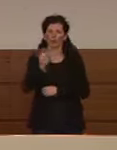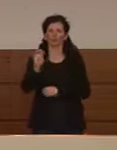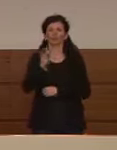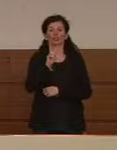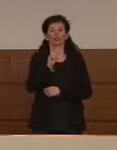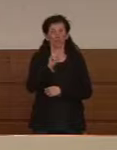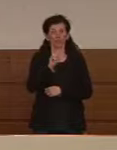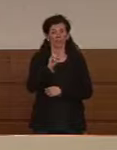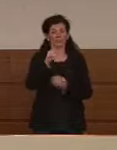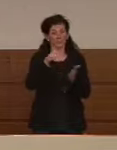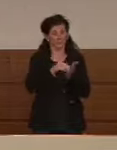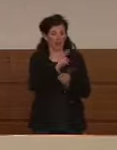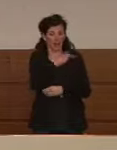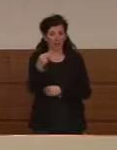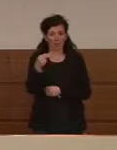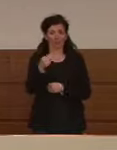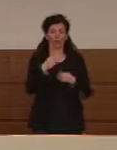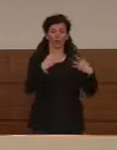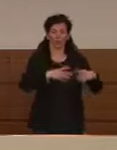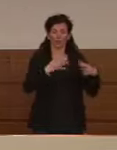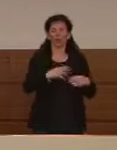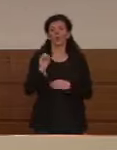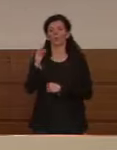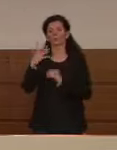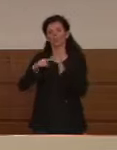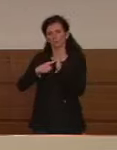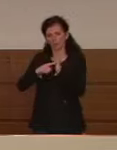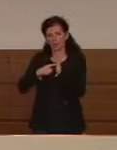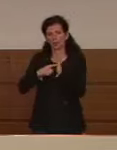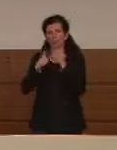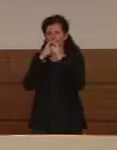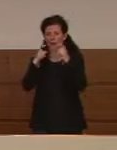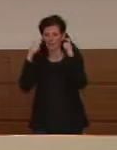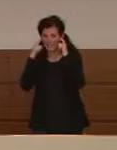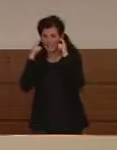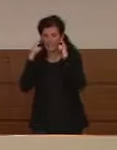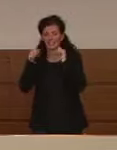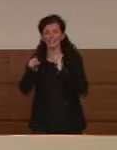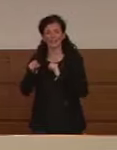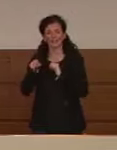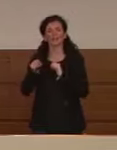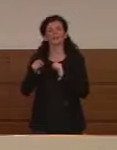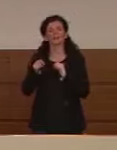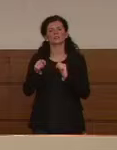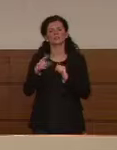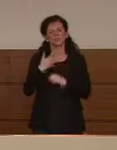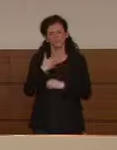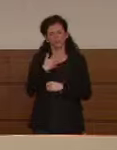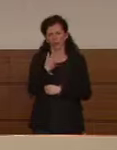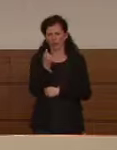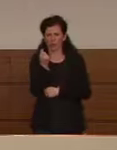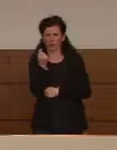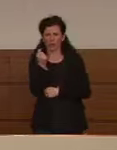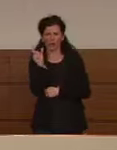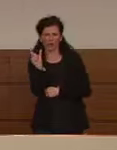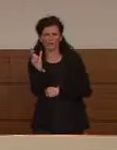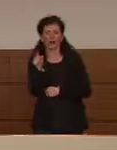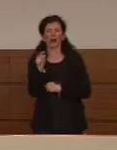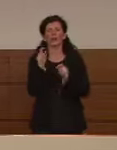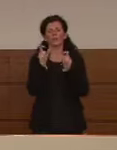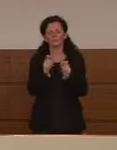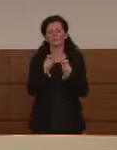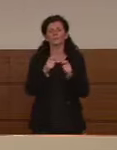ventilatori, 15.220.000 euro per mascherine e poi c'è una quota che è relativa alle spese di